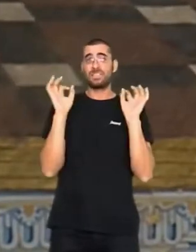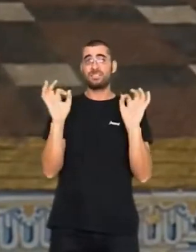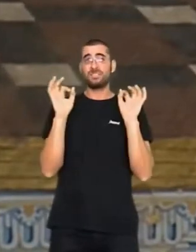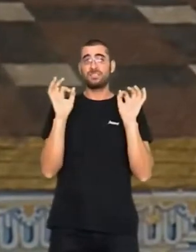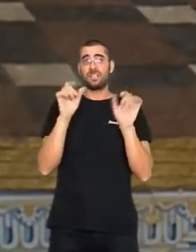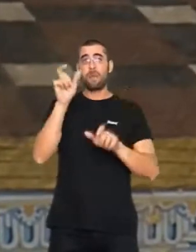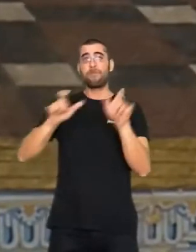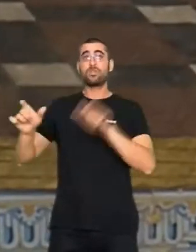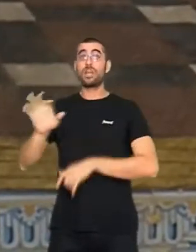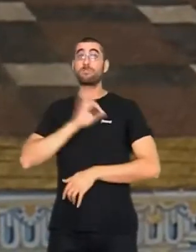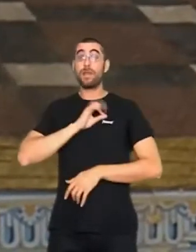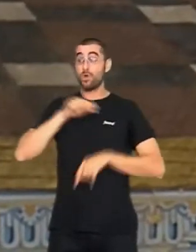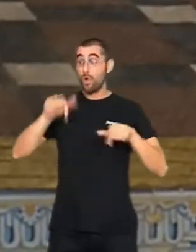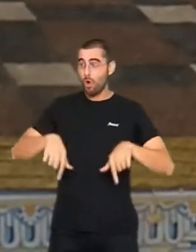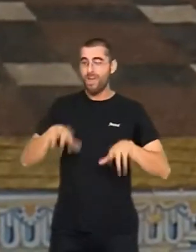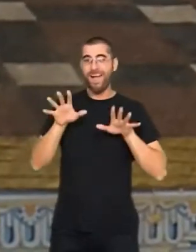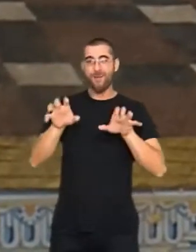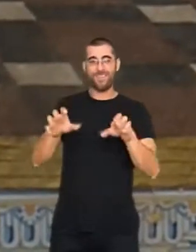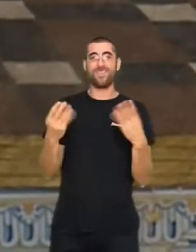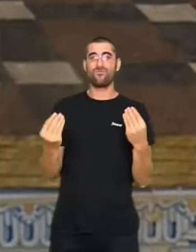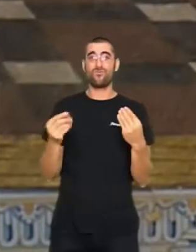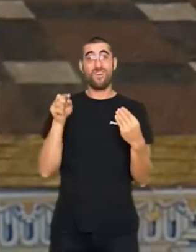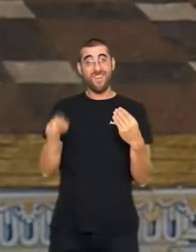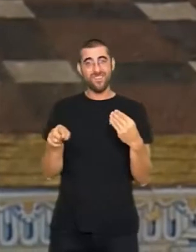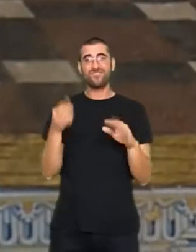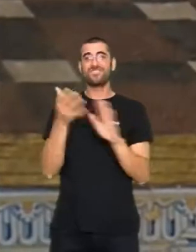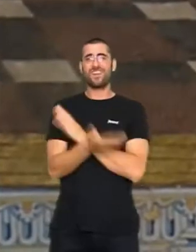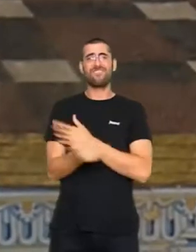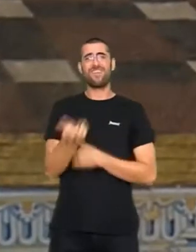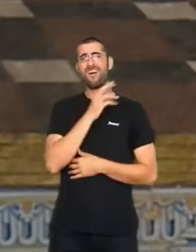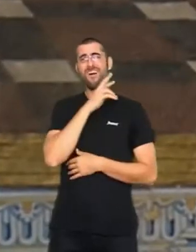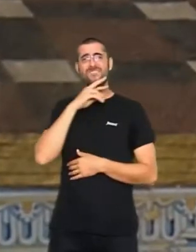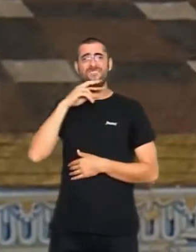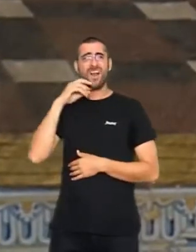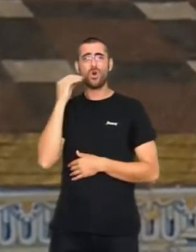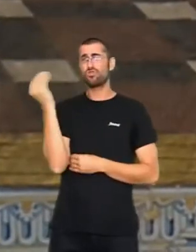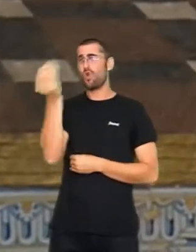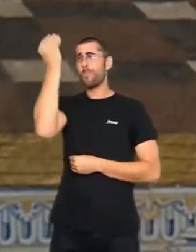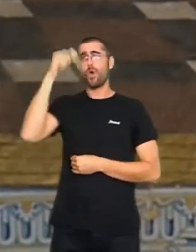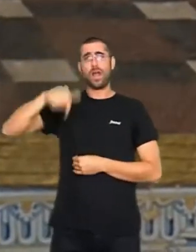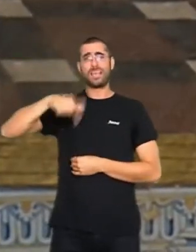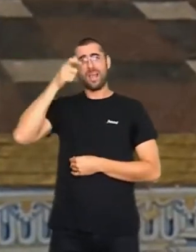guardonades avui. Elles encarnen els millors atributs del poble valencià.